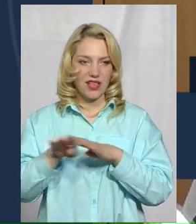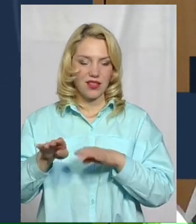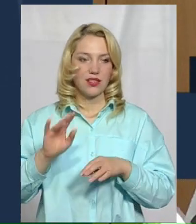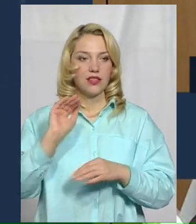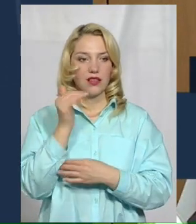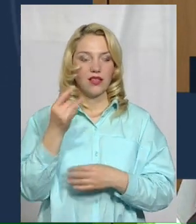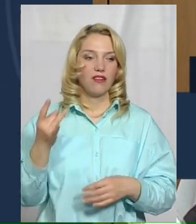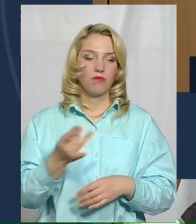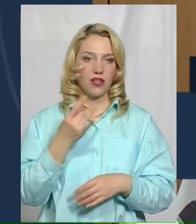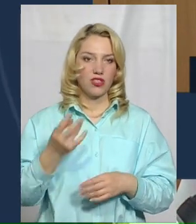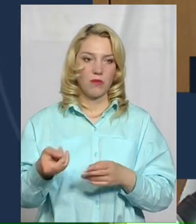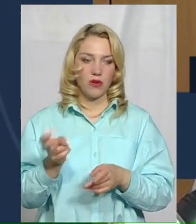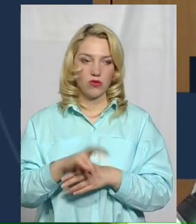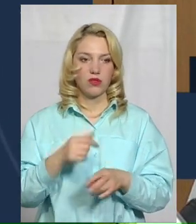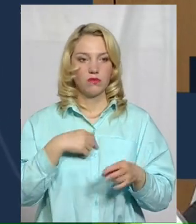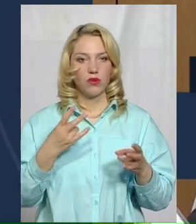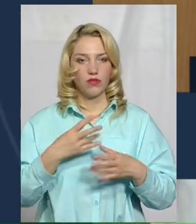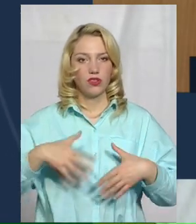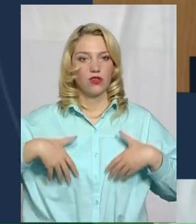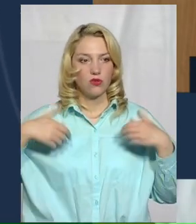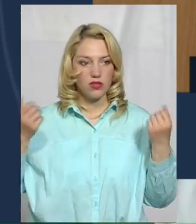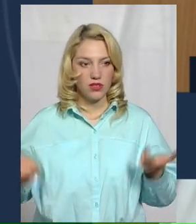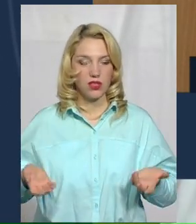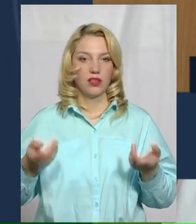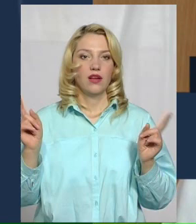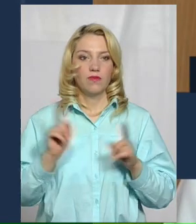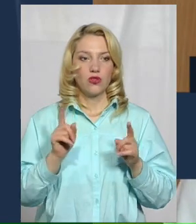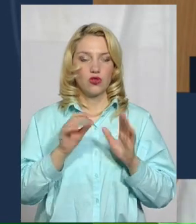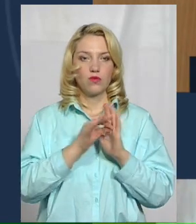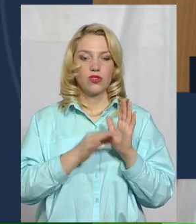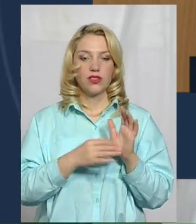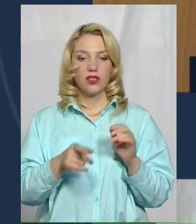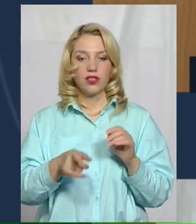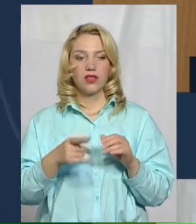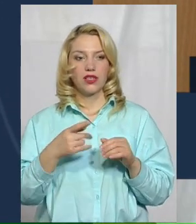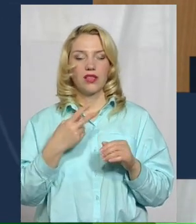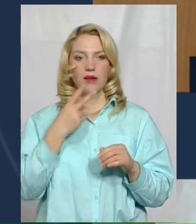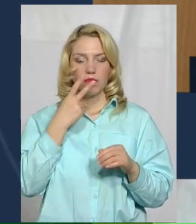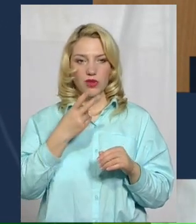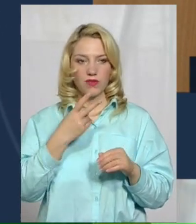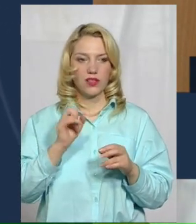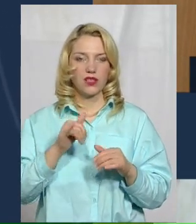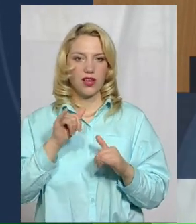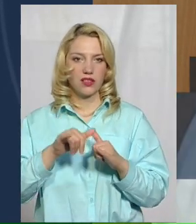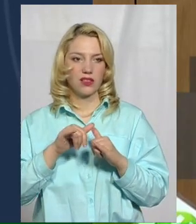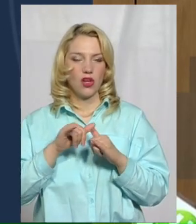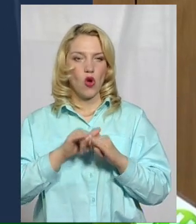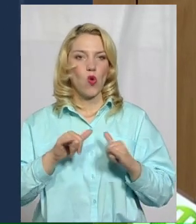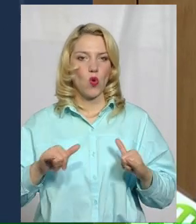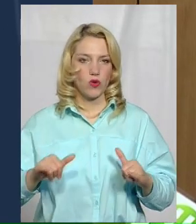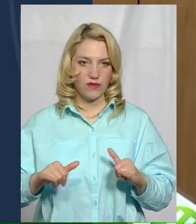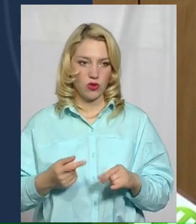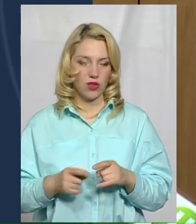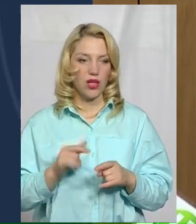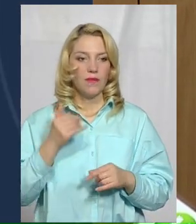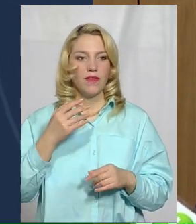на огляд. Ми повинні її і роздіти, щоб оцінити її статевий розвиток. Нам, як